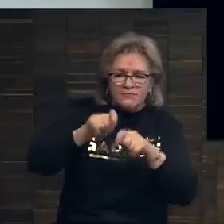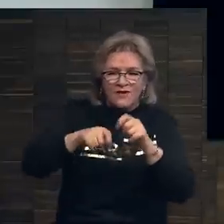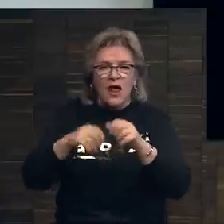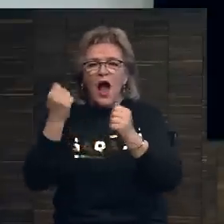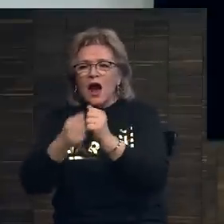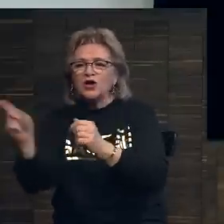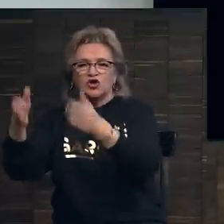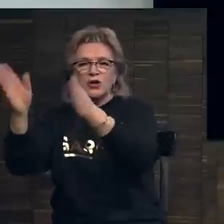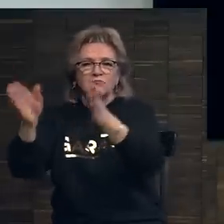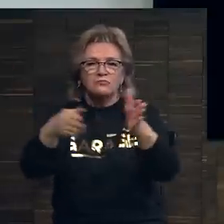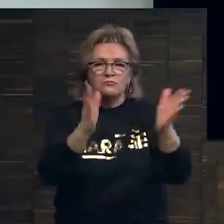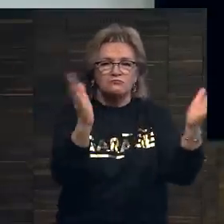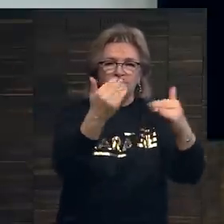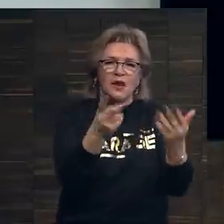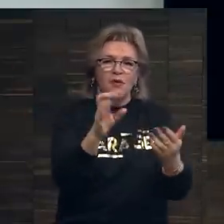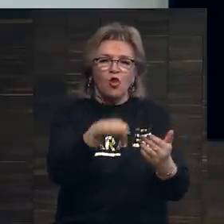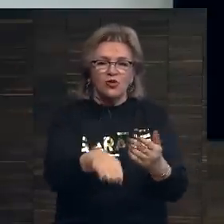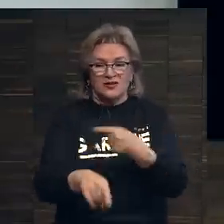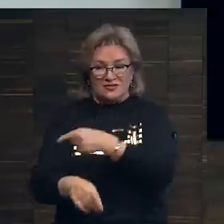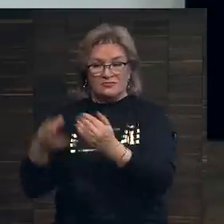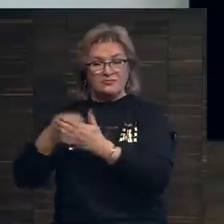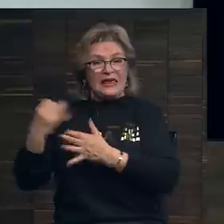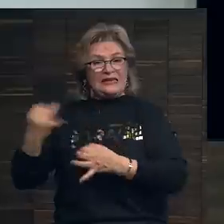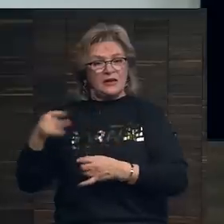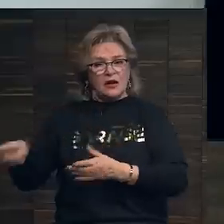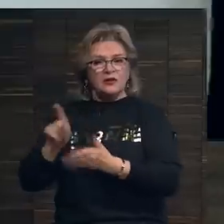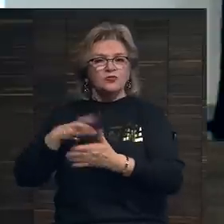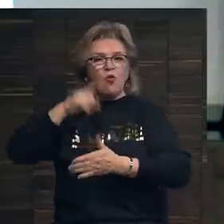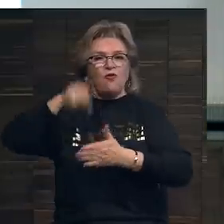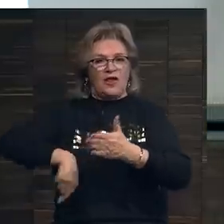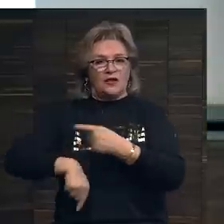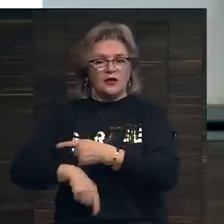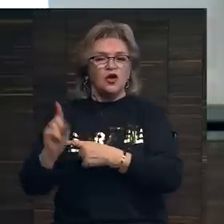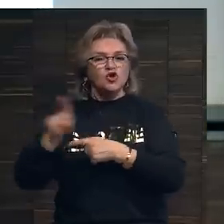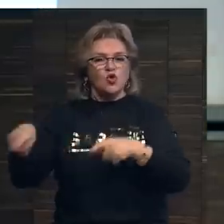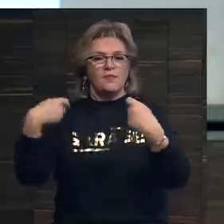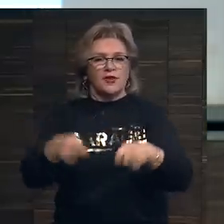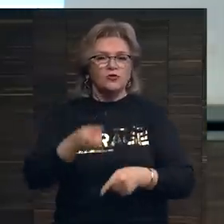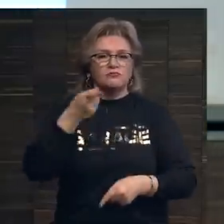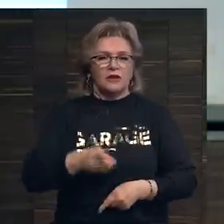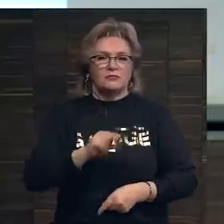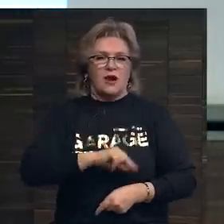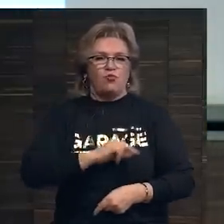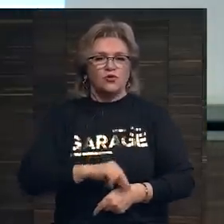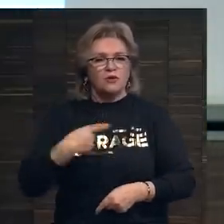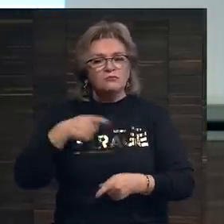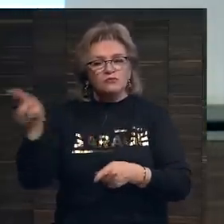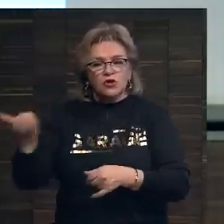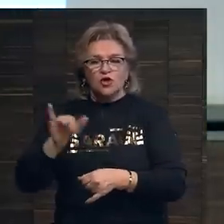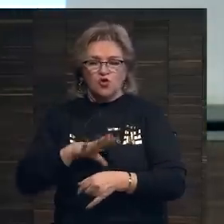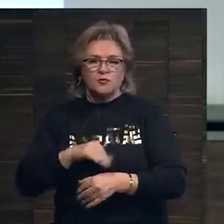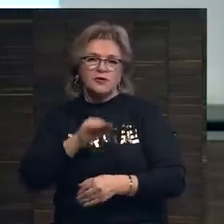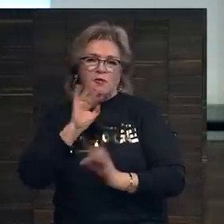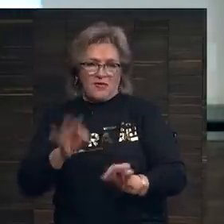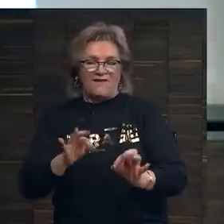лот. Во-первых, это в их собственных интересах. Они должны быть уверены в том, что продают подлинную работу. У должен быть правильный